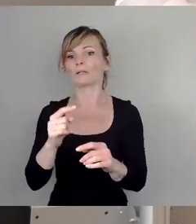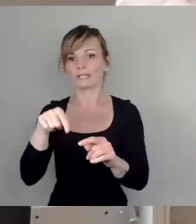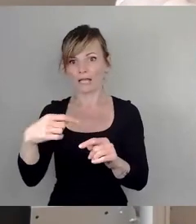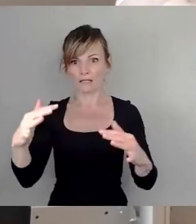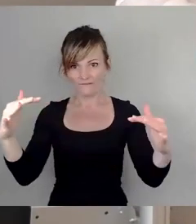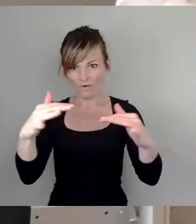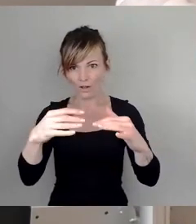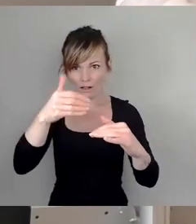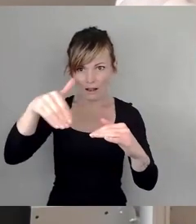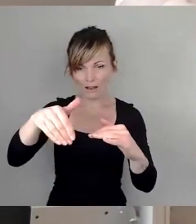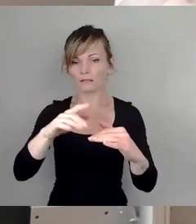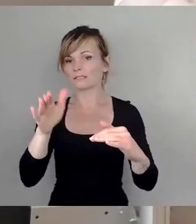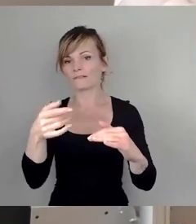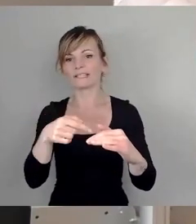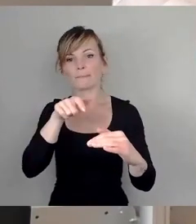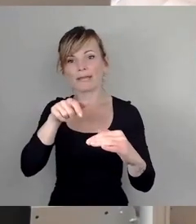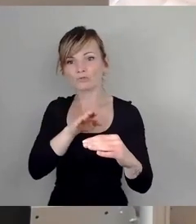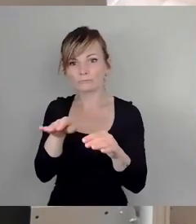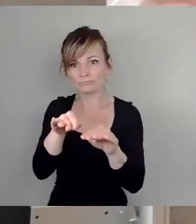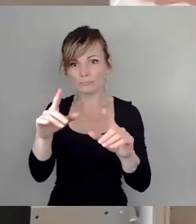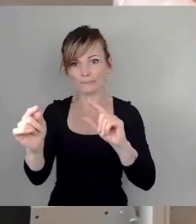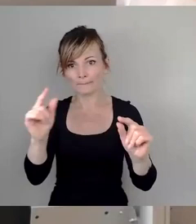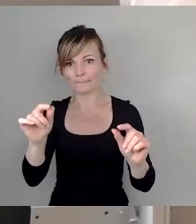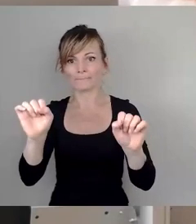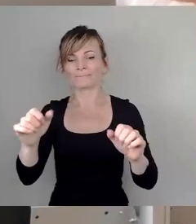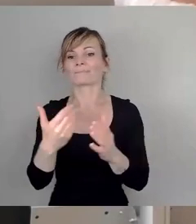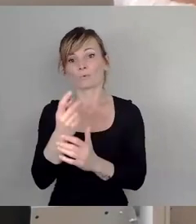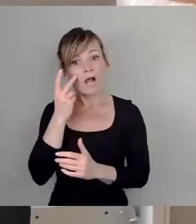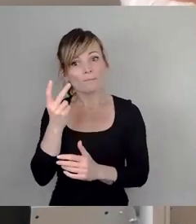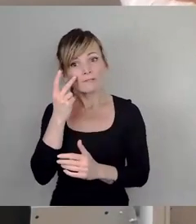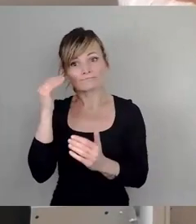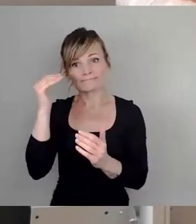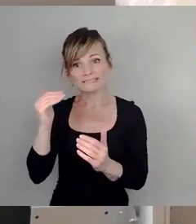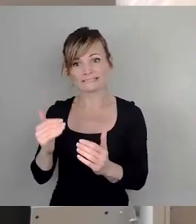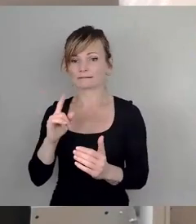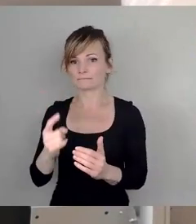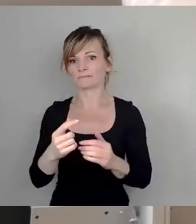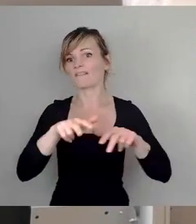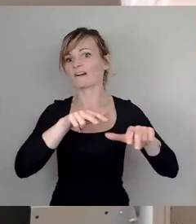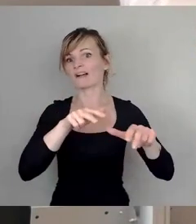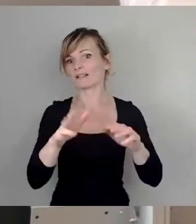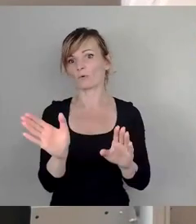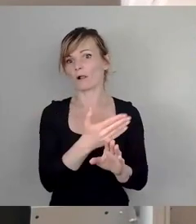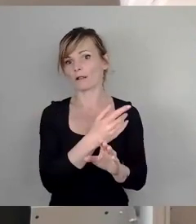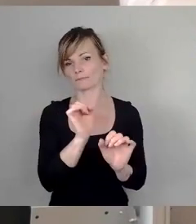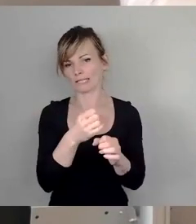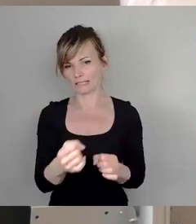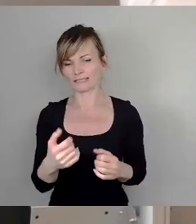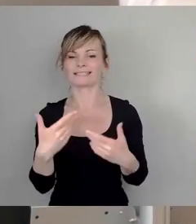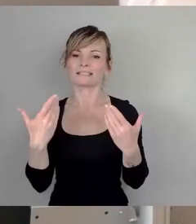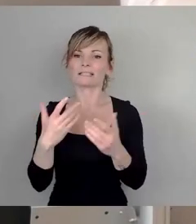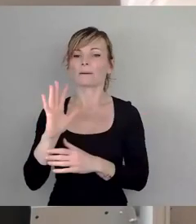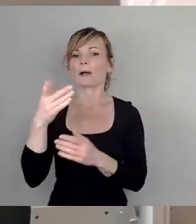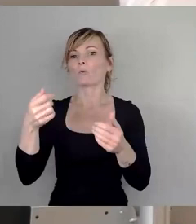Das sind alles Dinge, die zu beachten sind und die lassen sich nicht wegverwalten. Dieser, wenn wir sagen, Verschattung durch Baumschulenbäume und durch